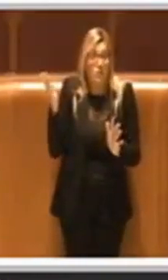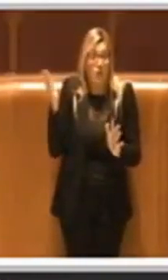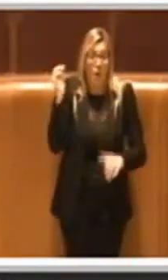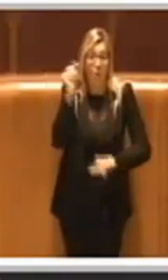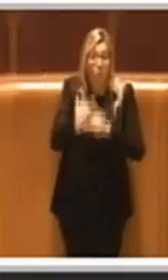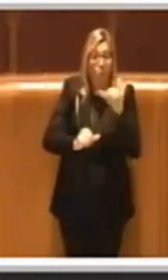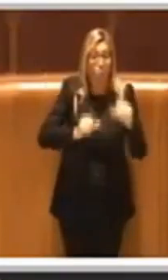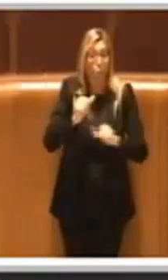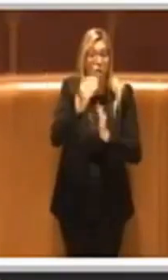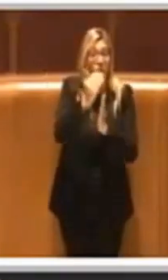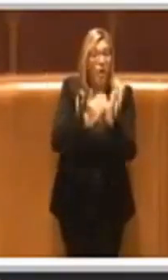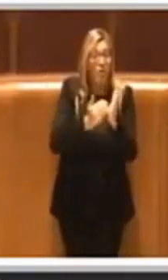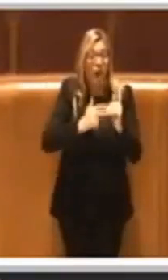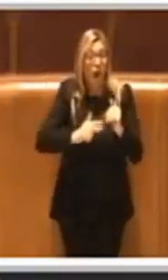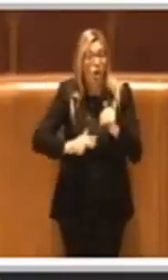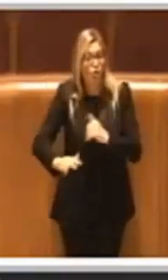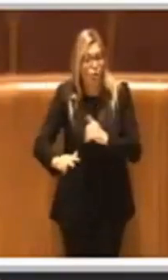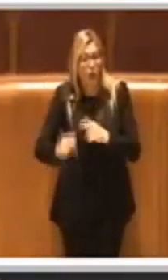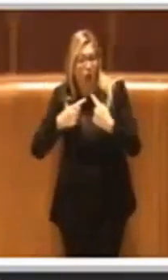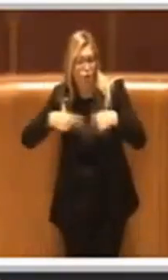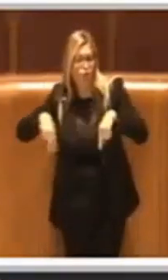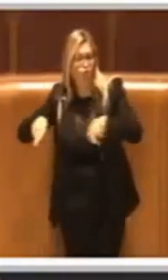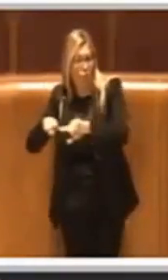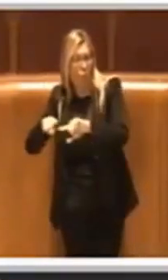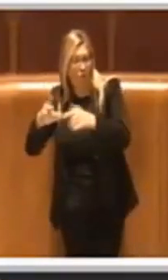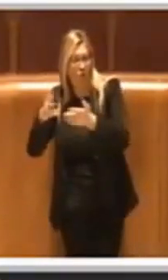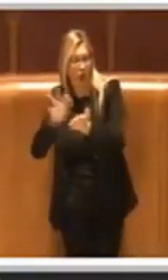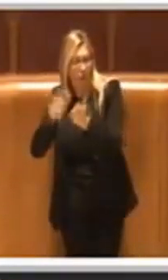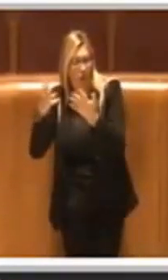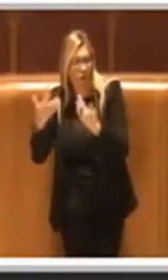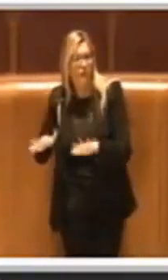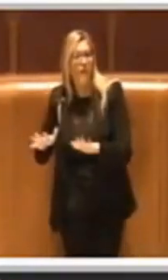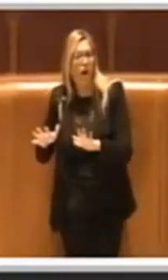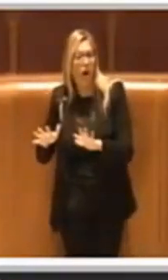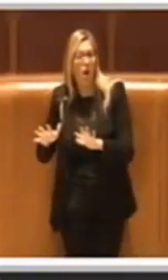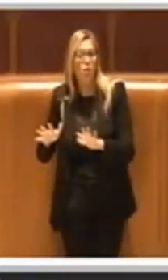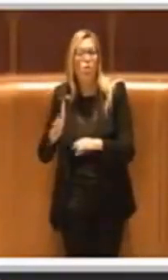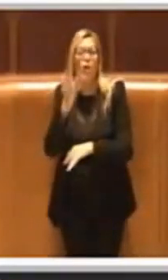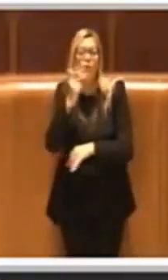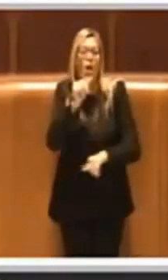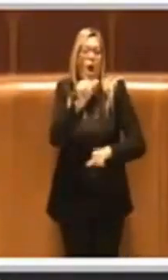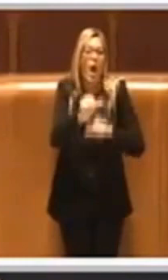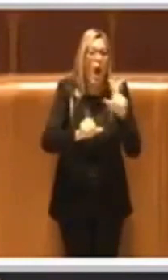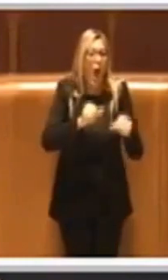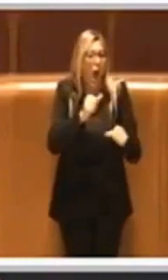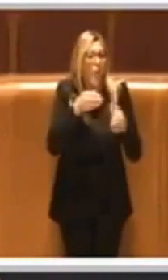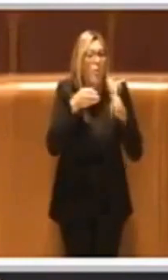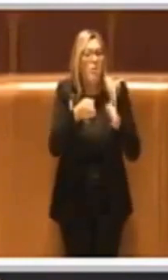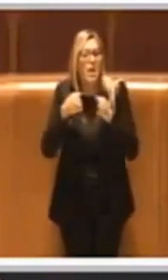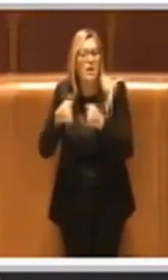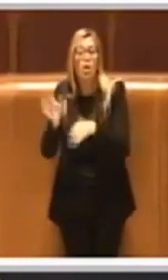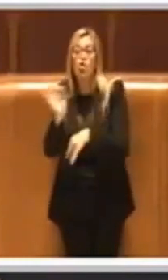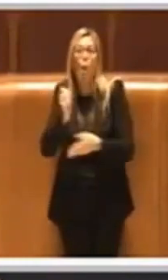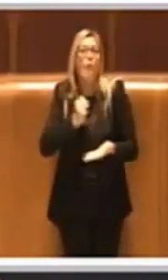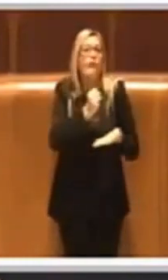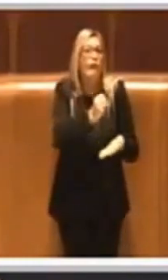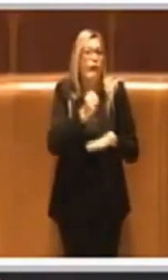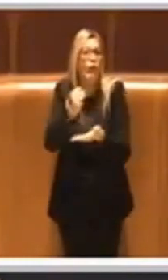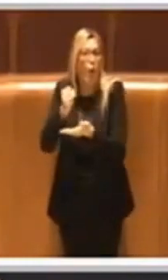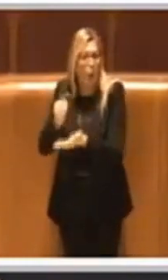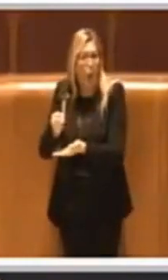sociali effettuata dalla Giunta preveda dei cambi di indirizzo o anche dei cambi di fondi che